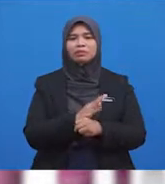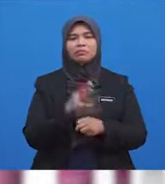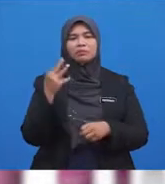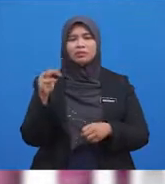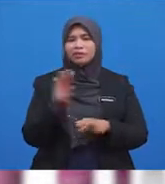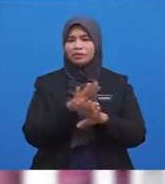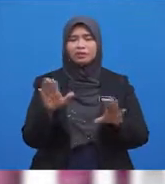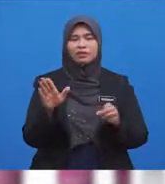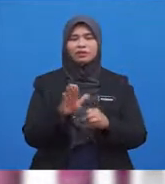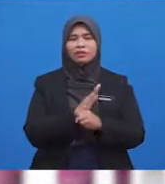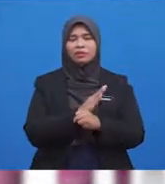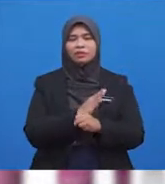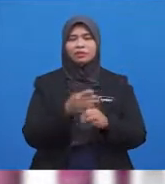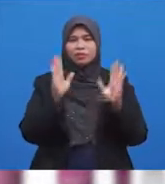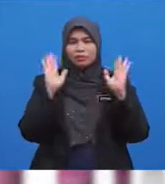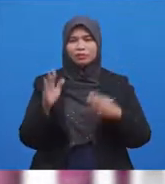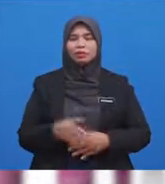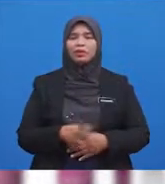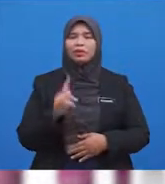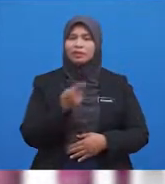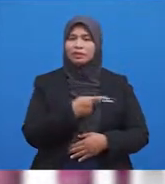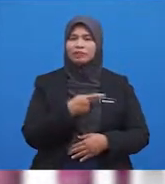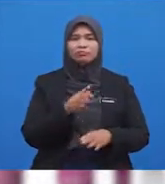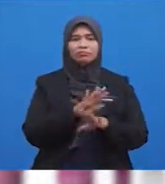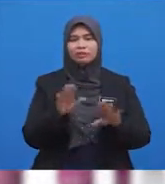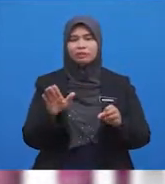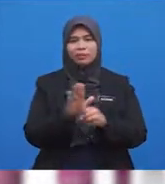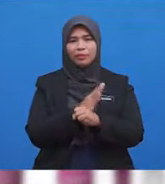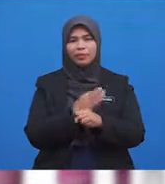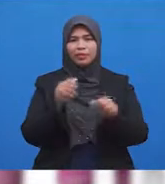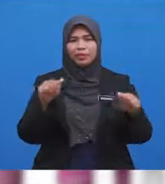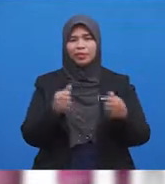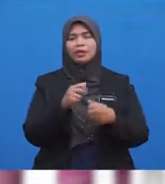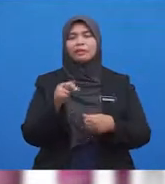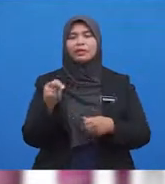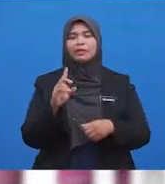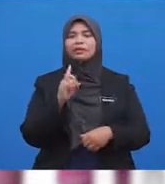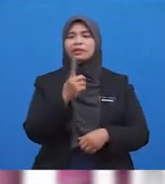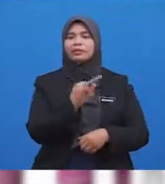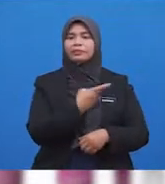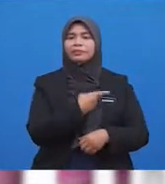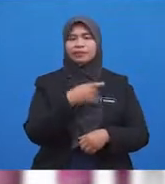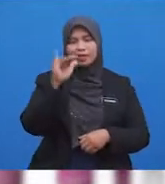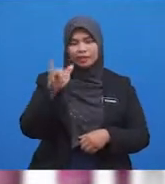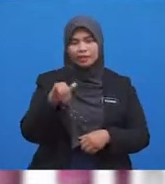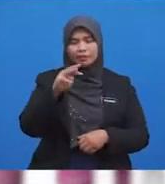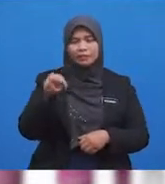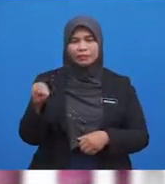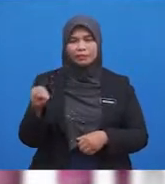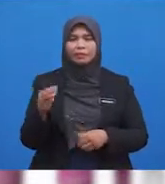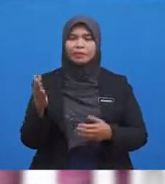sempurnalah solat kita, tidak sempurnalah amalan kita. Ya, murid-murid,